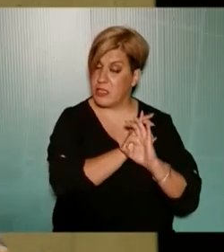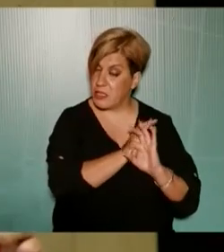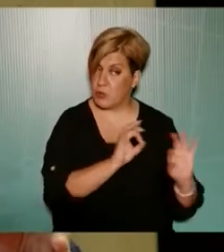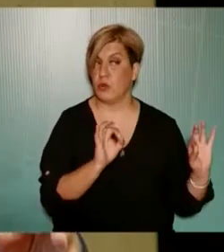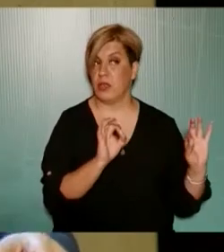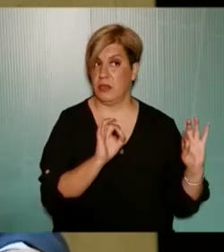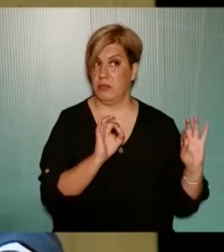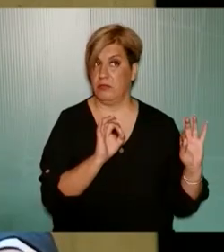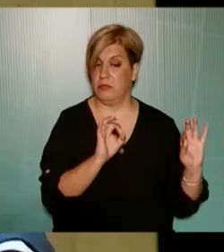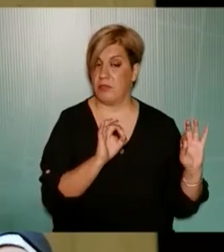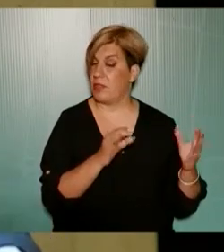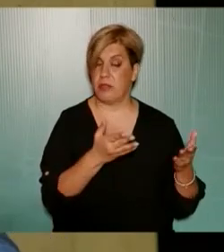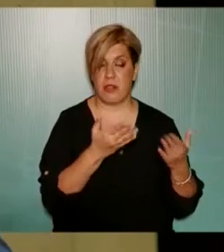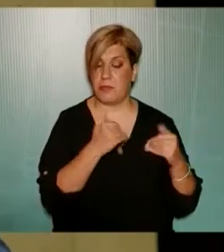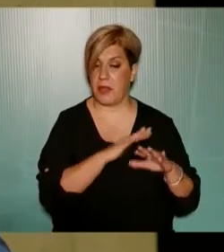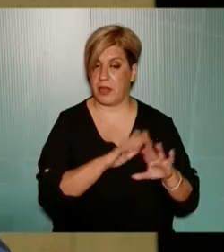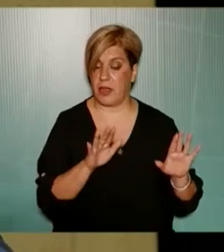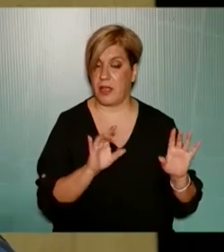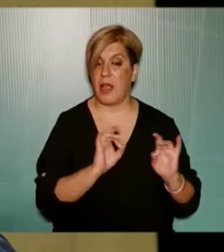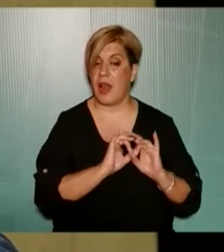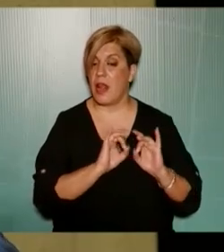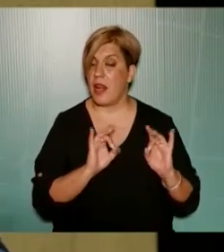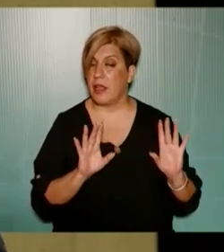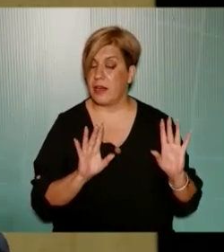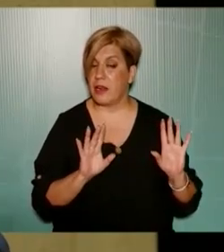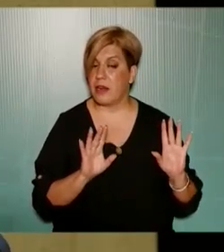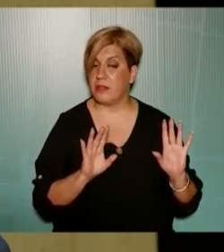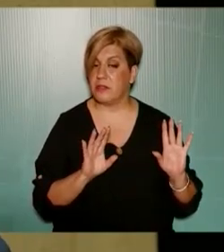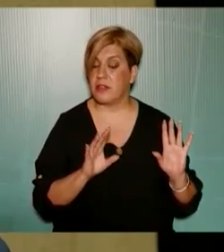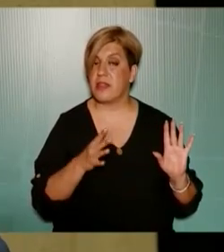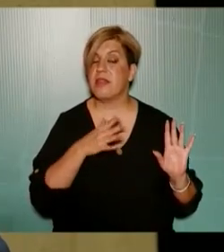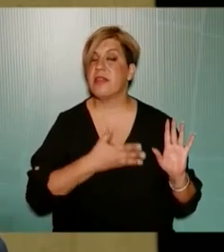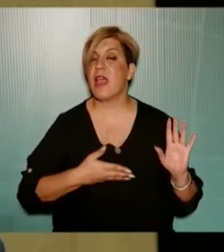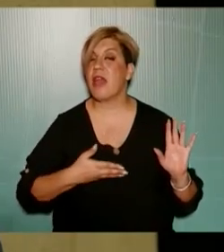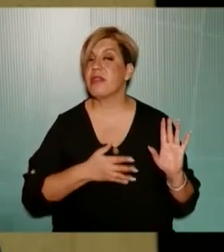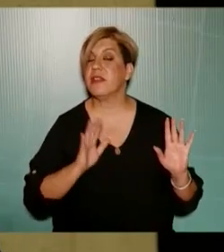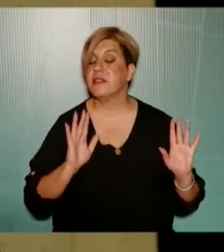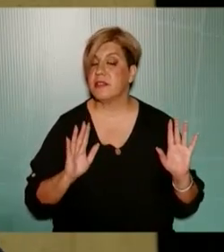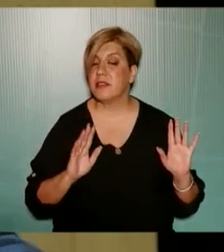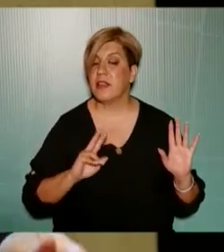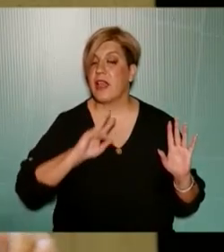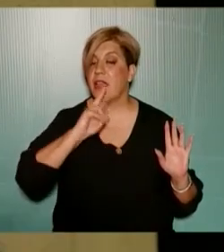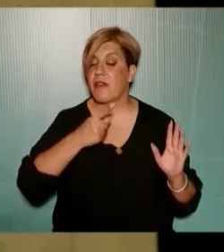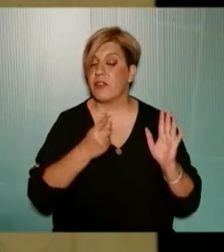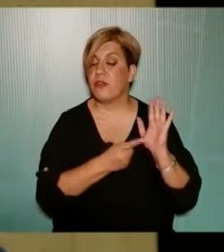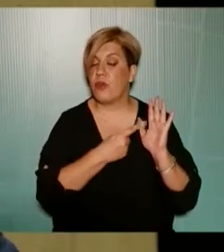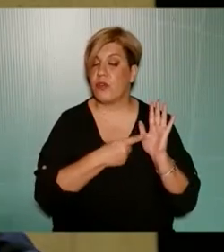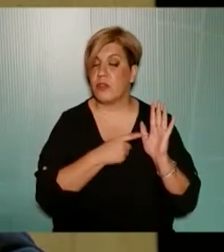ότι δεν υπάρχει καμία μα καμία διάθεση το επαναλαμβάνω για δεύτερη φορά